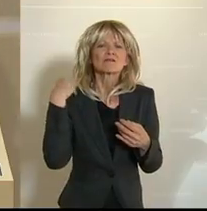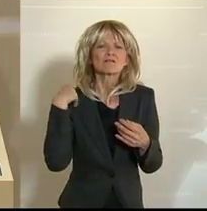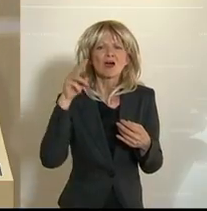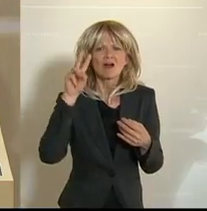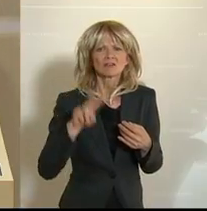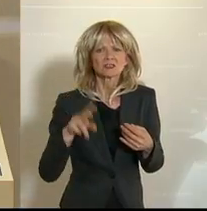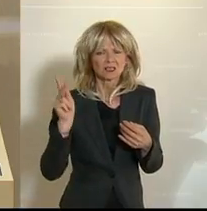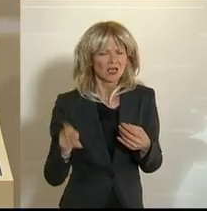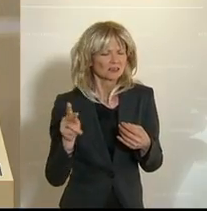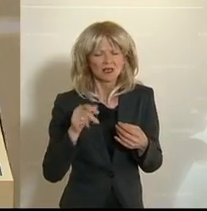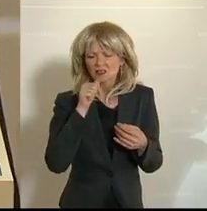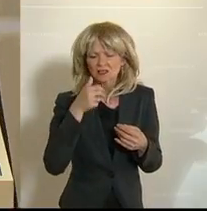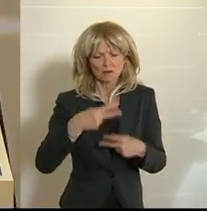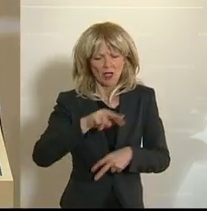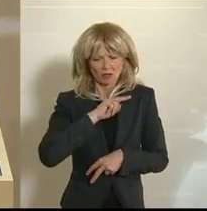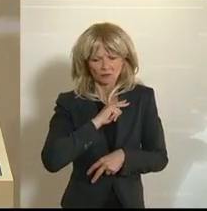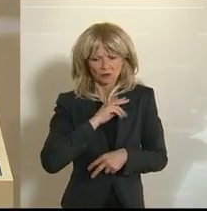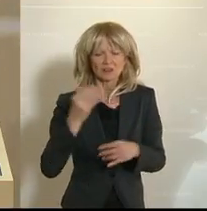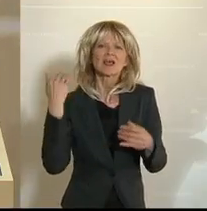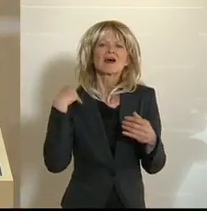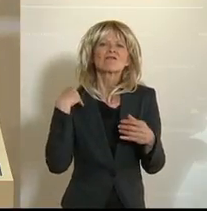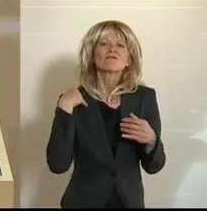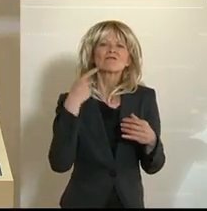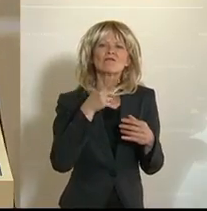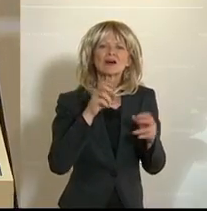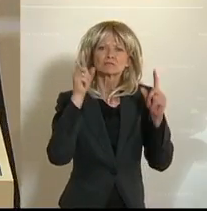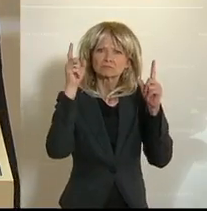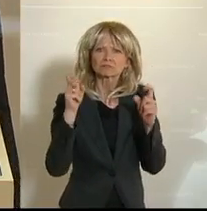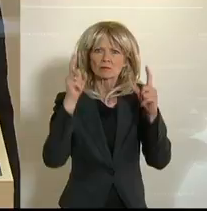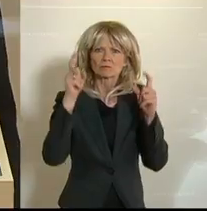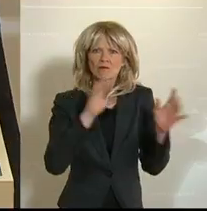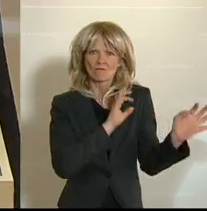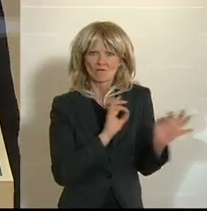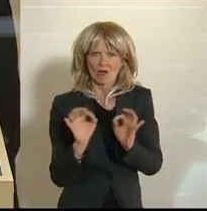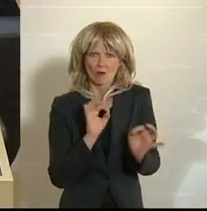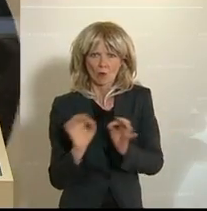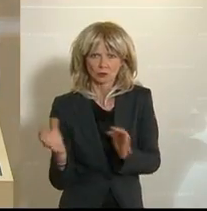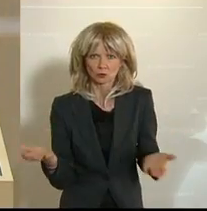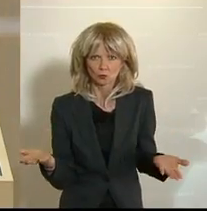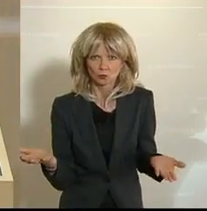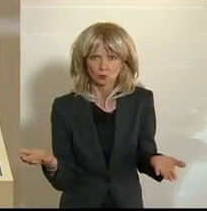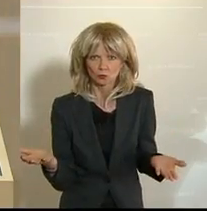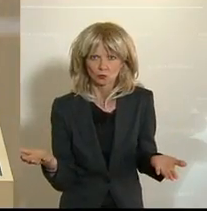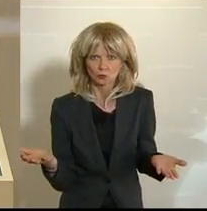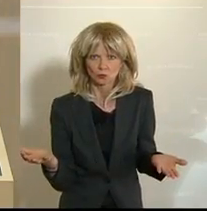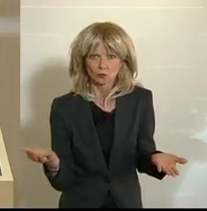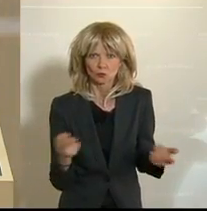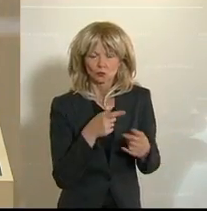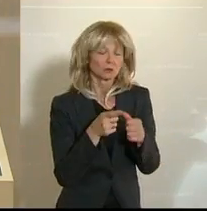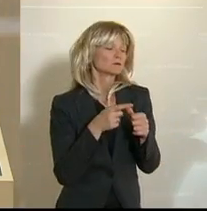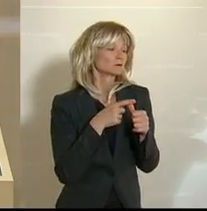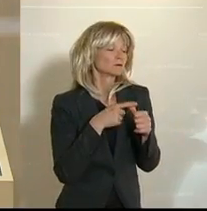niemand gefragt bis jetzt, ist, wann denn mit der Verordnung zu rechnen sein wird. Das ist ja auch noch einmal sehr relevant, weil erst dann kann es ja wirklich losgehen.